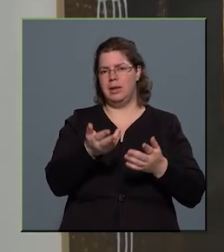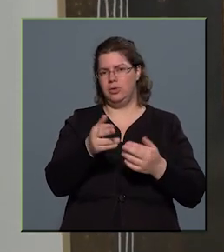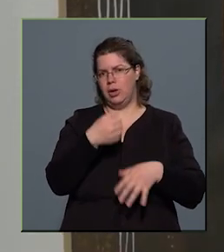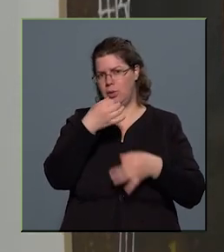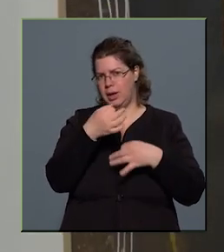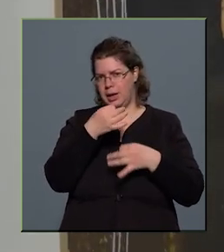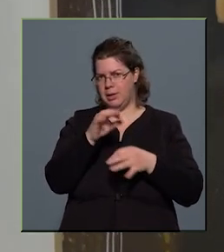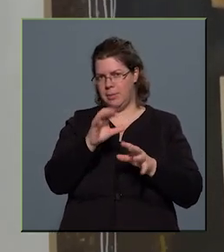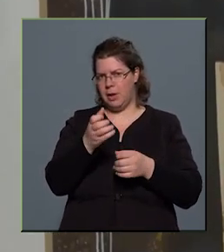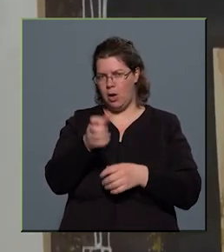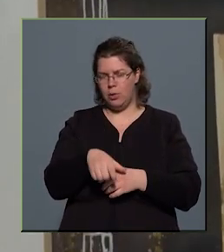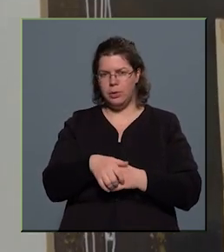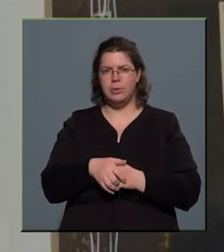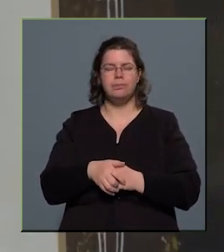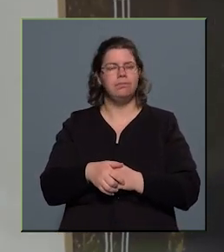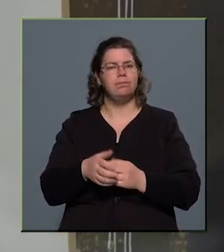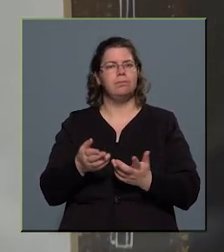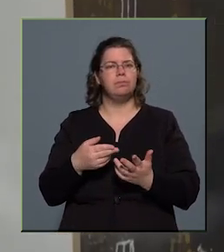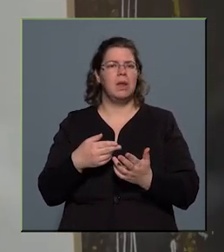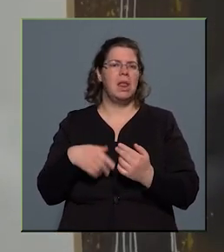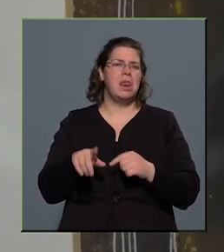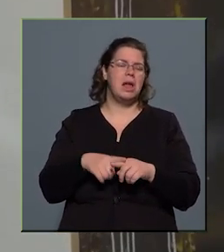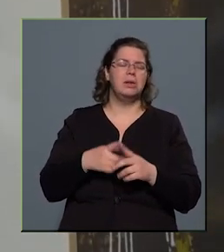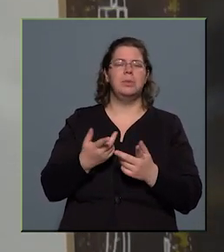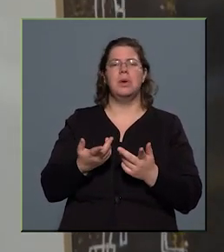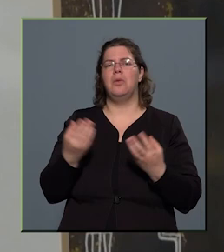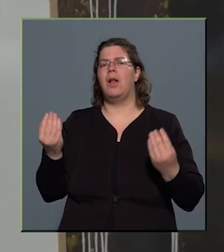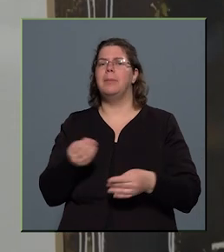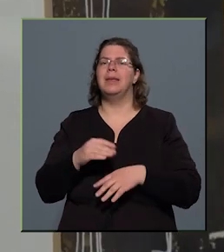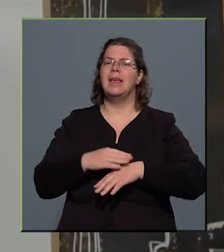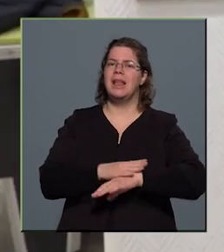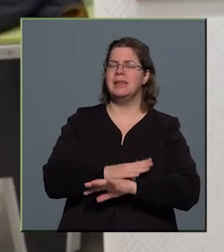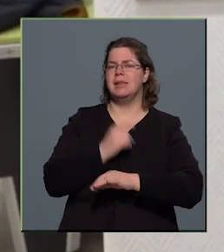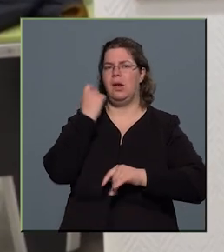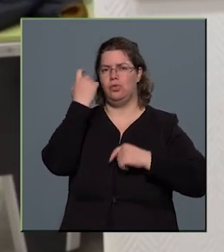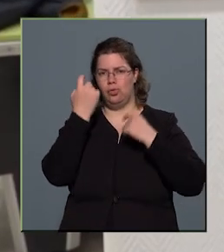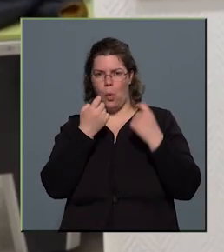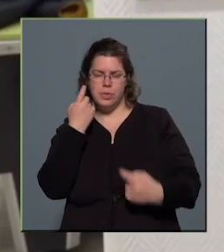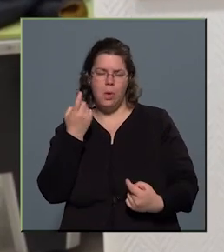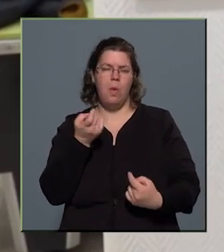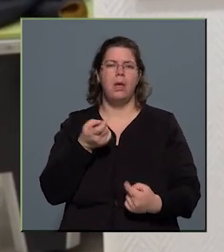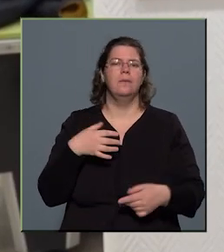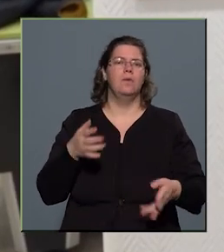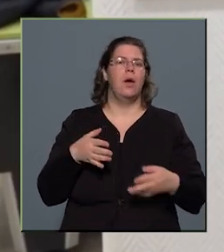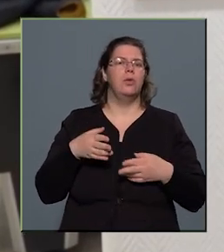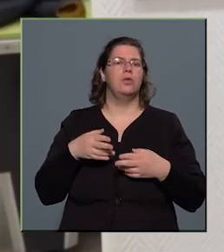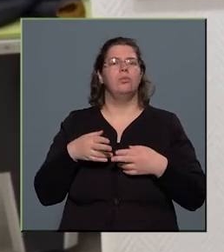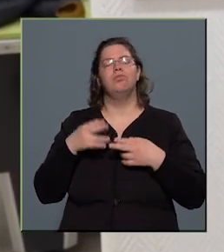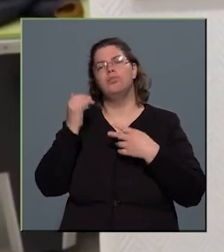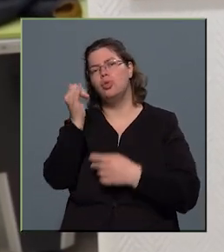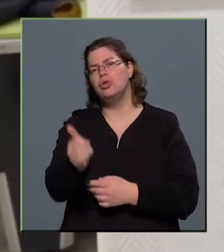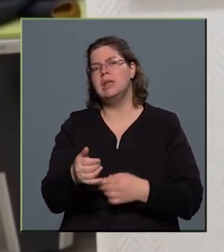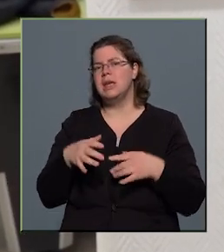alkotót. A képek legtöbbször valamiféle érzés, vagy gondolat, vagy egy úti élmény, vagy